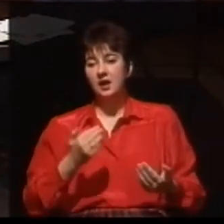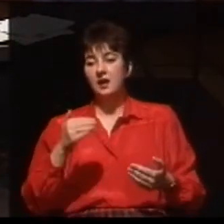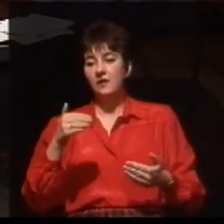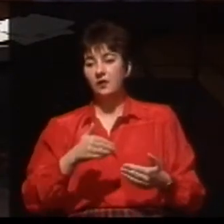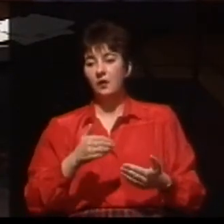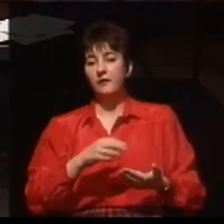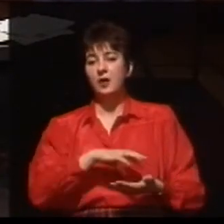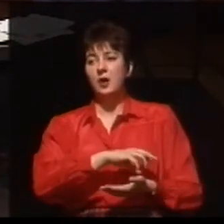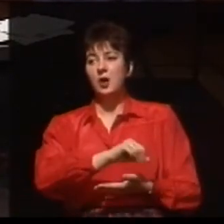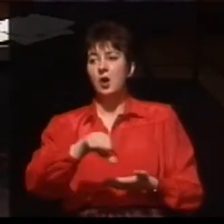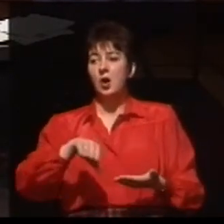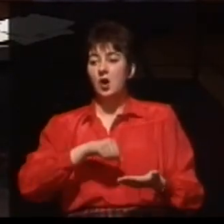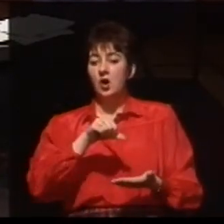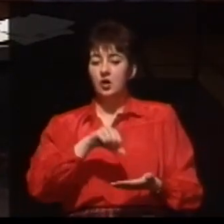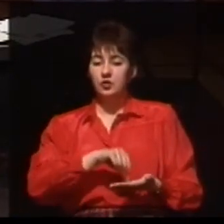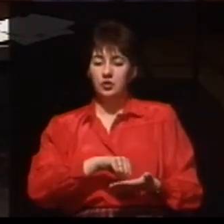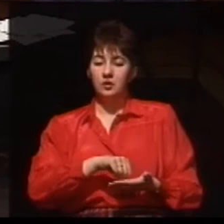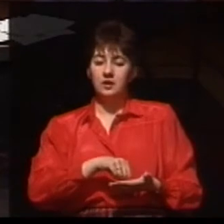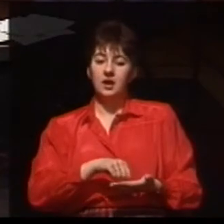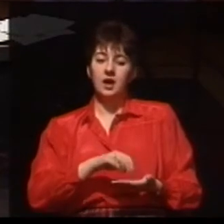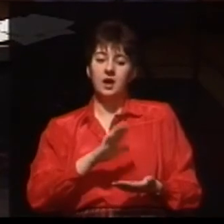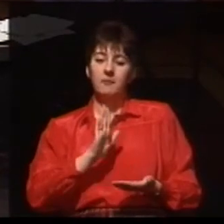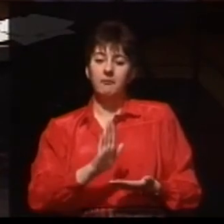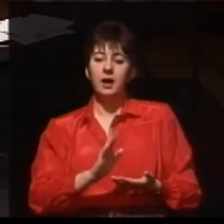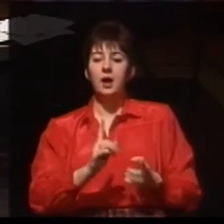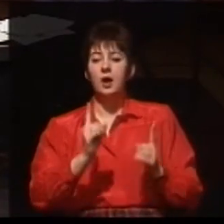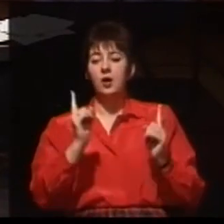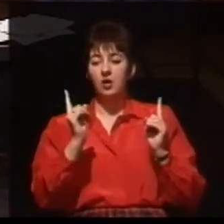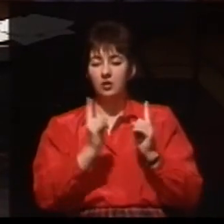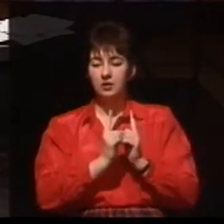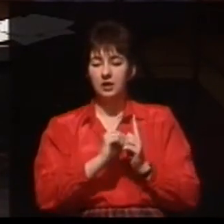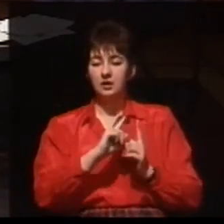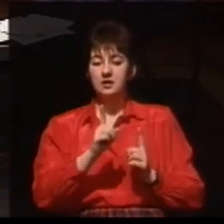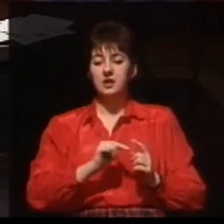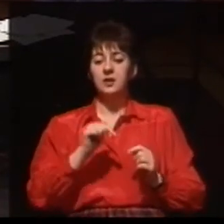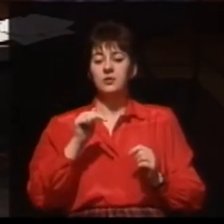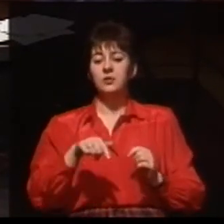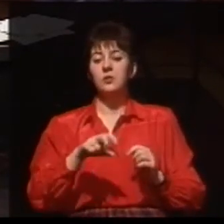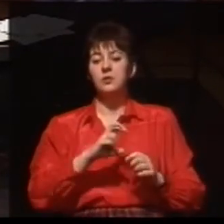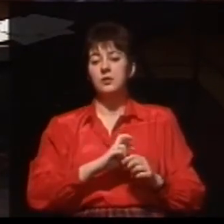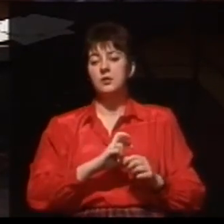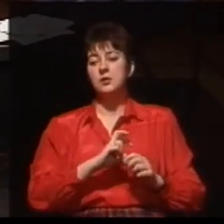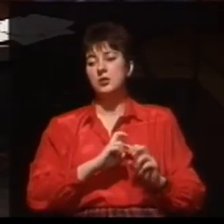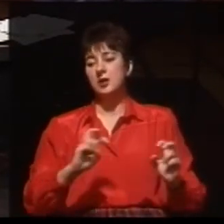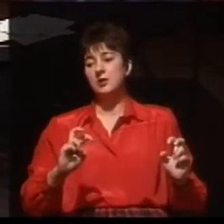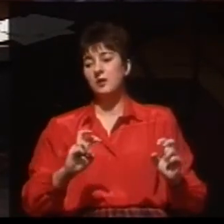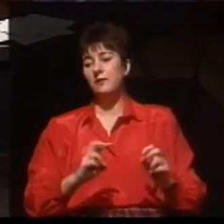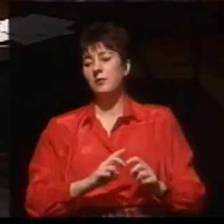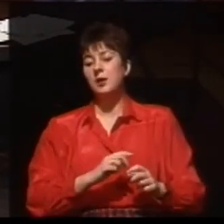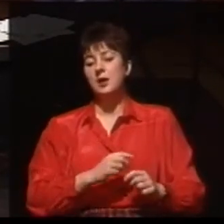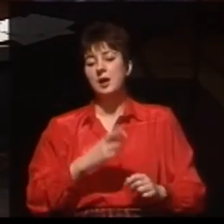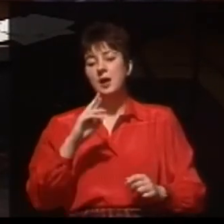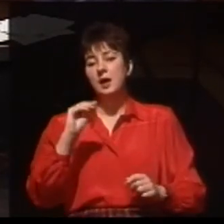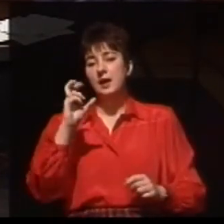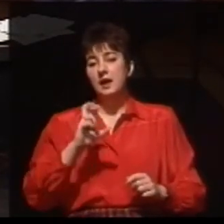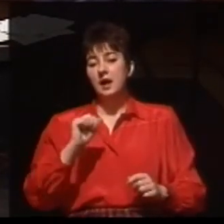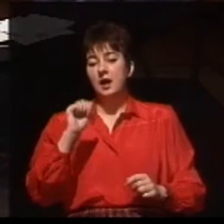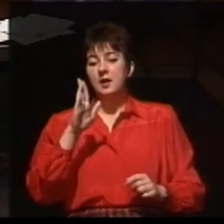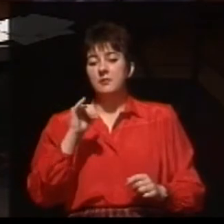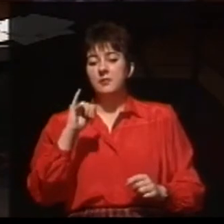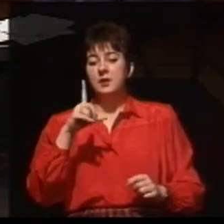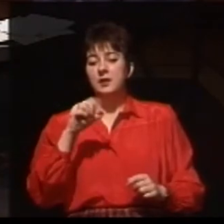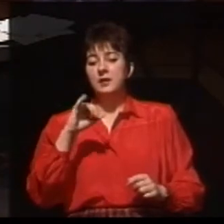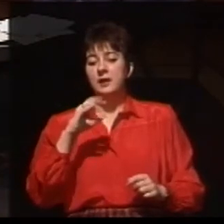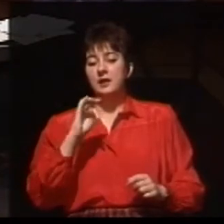dotychczasową formą rehabilitacji niesłyszących? I ze względu na to, że wielu głuchych jest